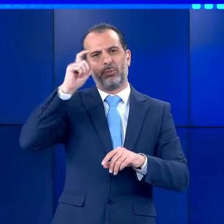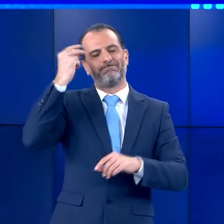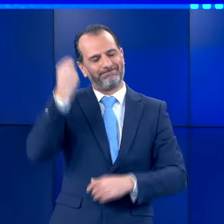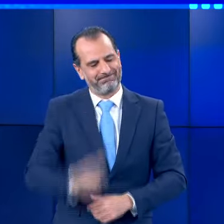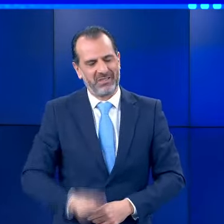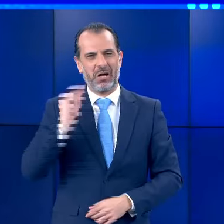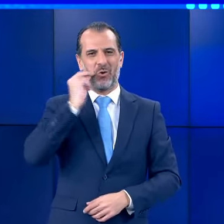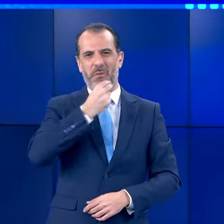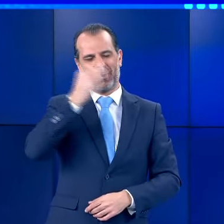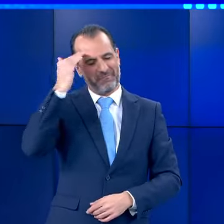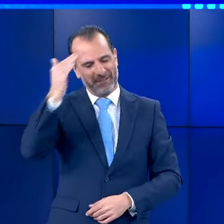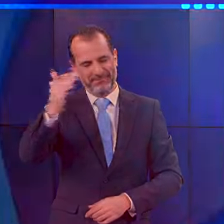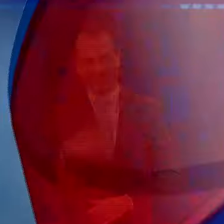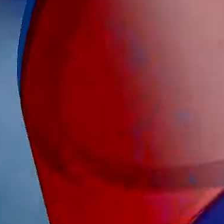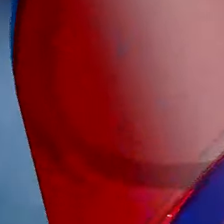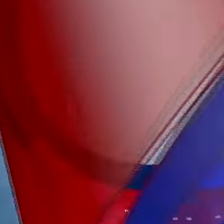Καλό απόγευμα σε όλους.